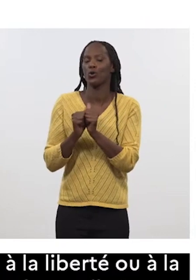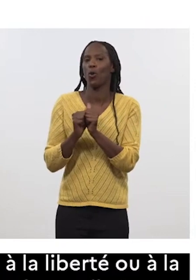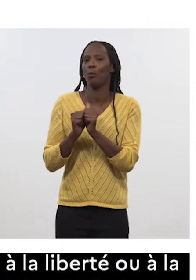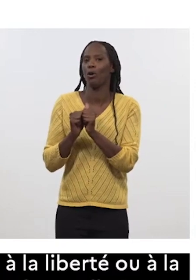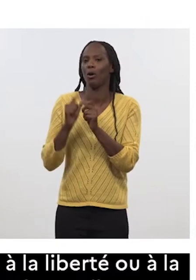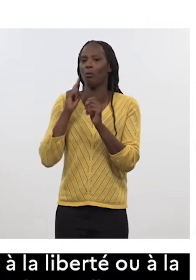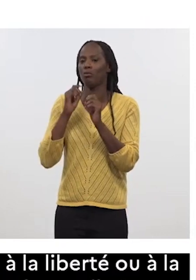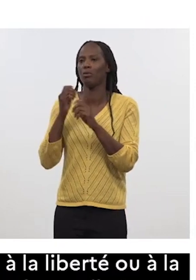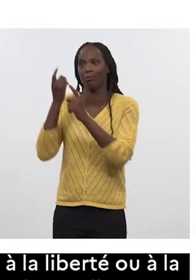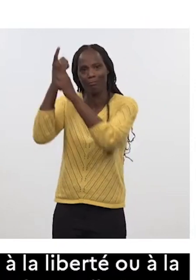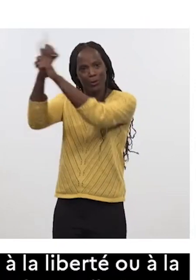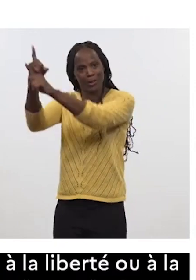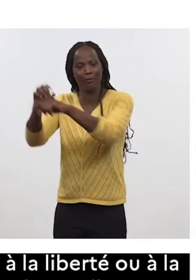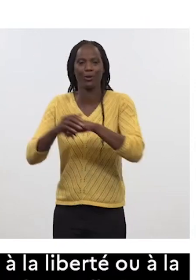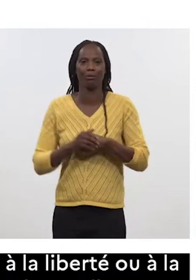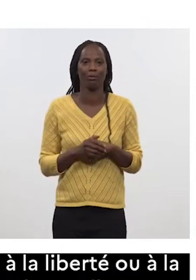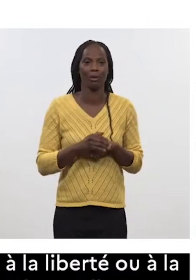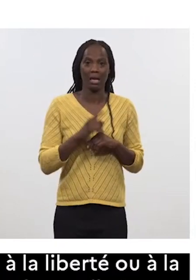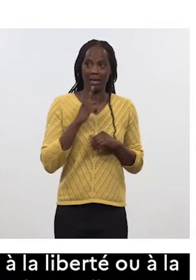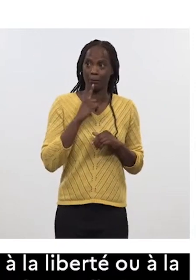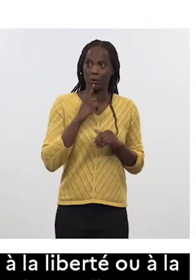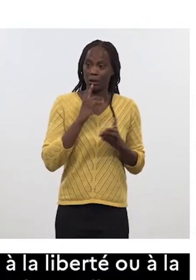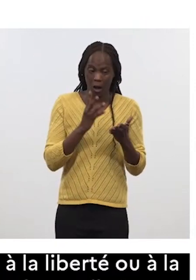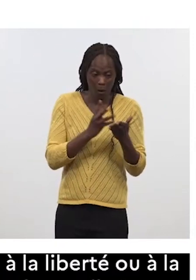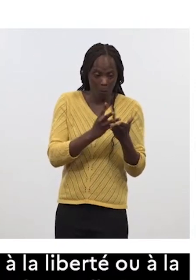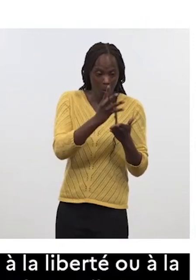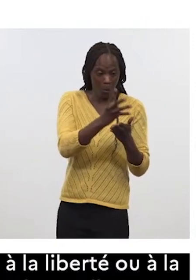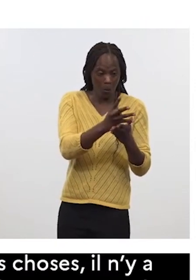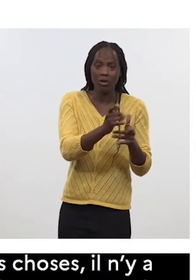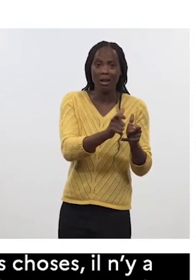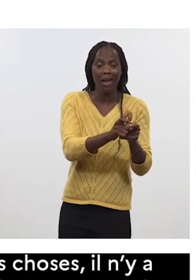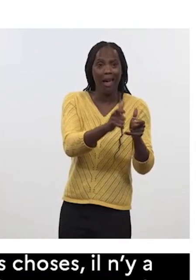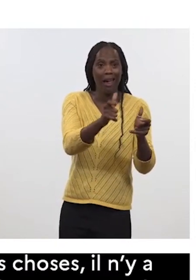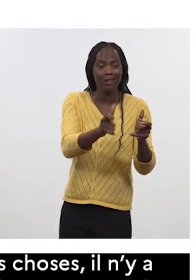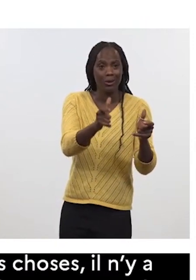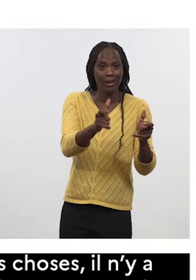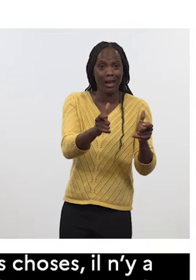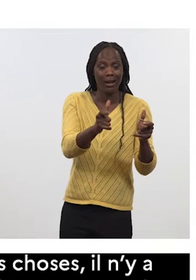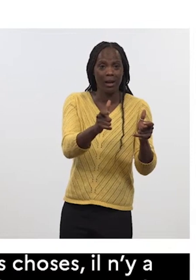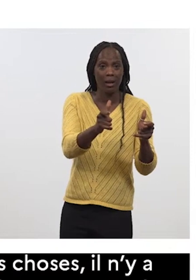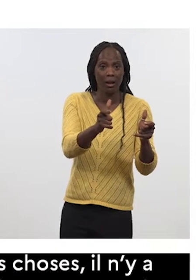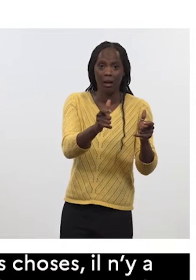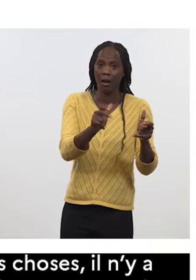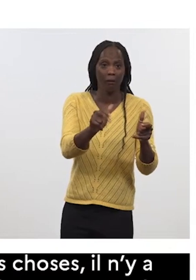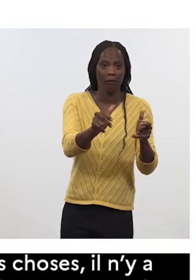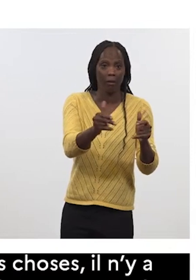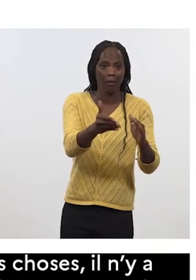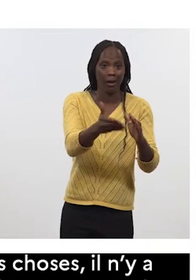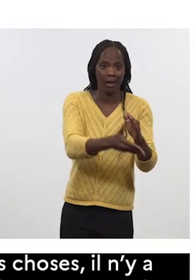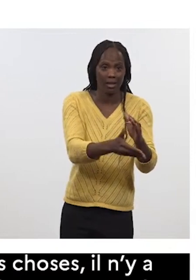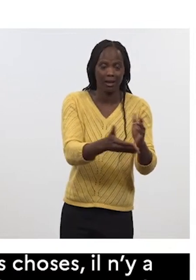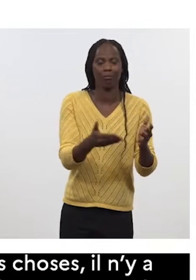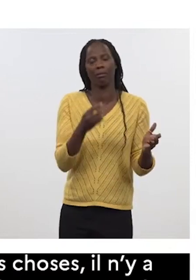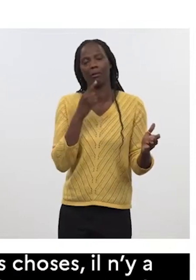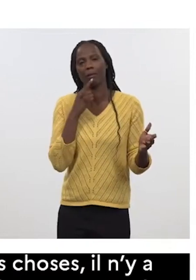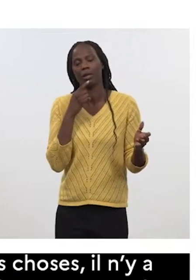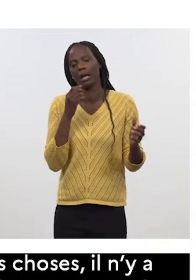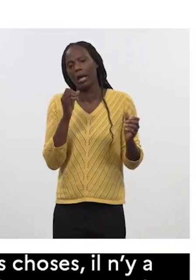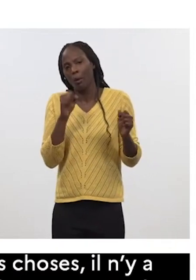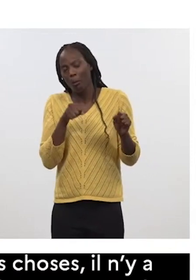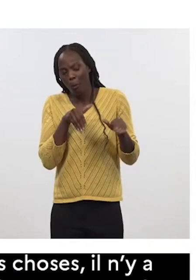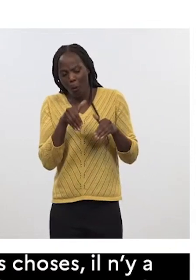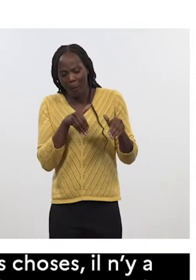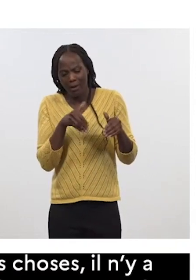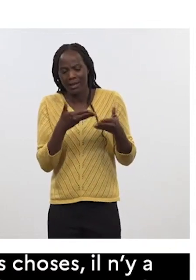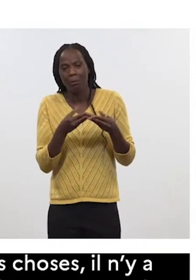projets industriels en tout cas s'ils ne sont que des projets industriels ils seront voués à une forme d'échec ils pourront fonctionner mais ça ne sera